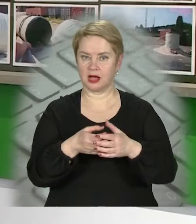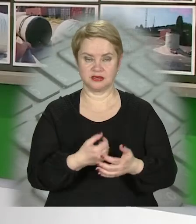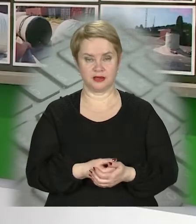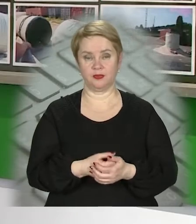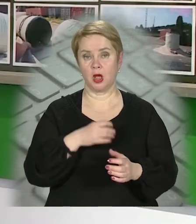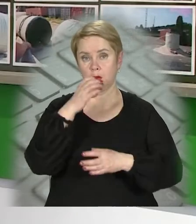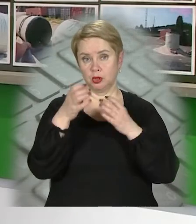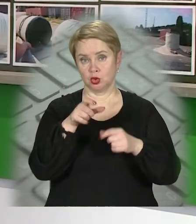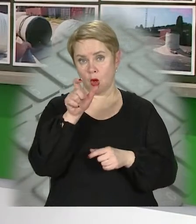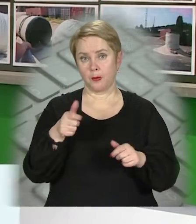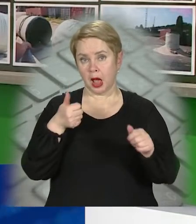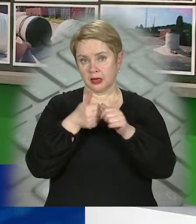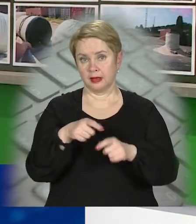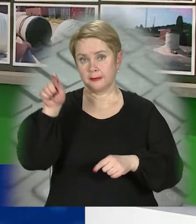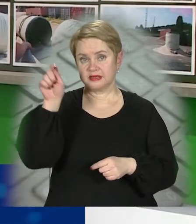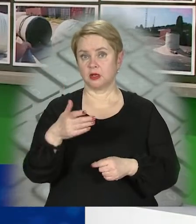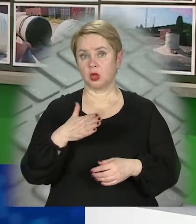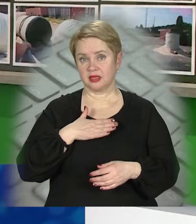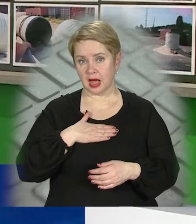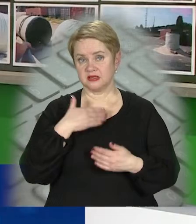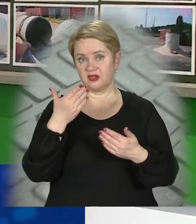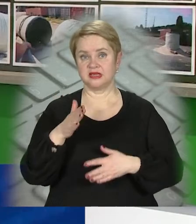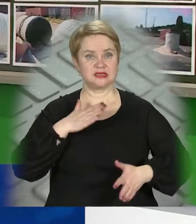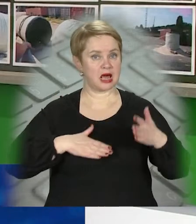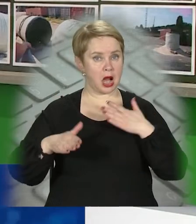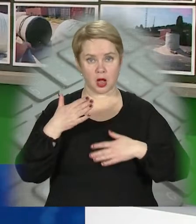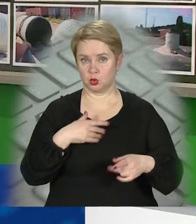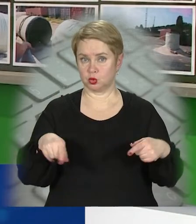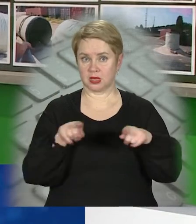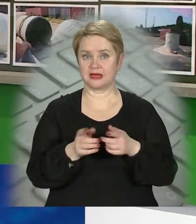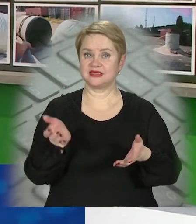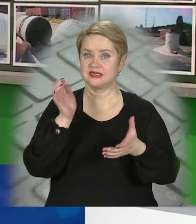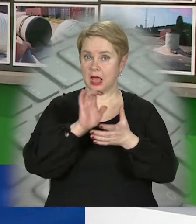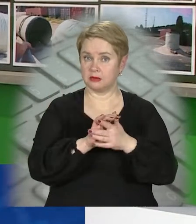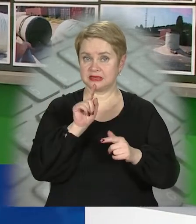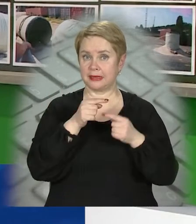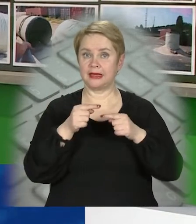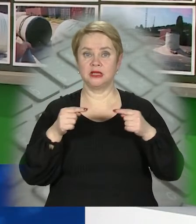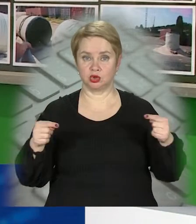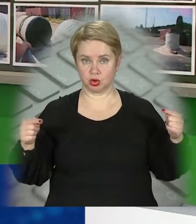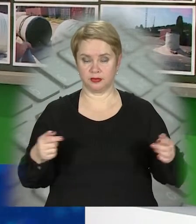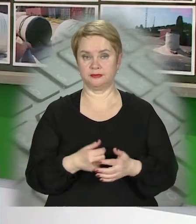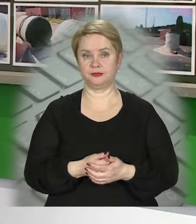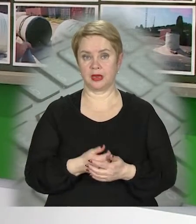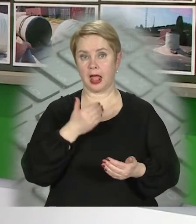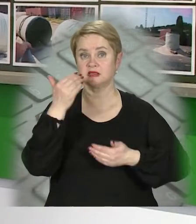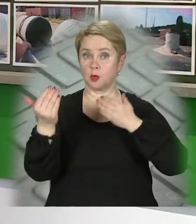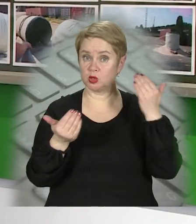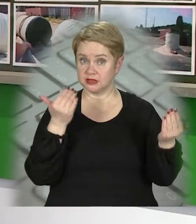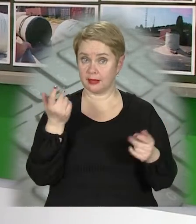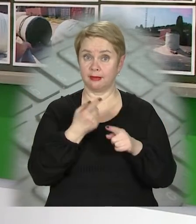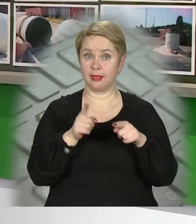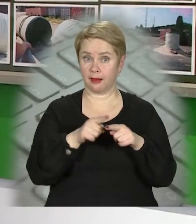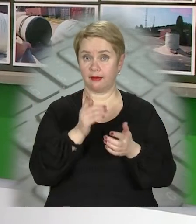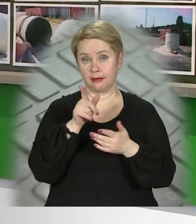Міжнародні партнери, які приїздять до нас, вони з радістю також знайомилися з тими чи іншими експозиціями,